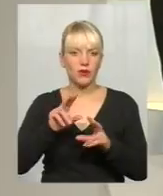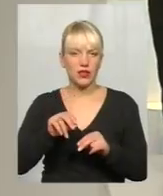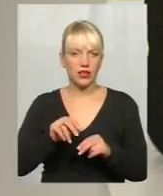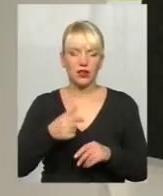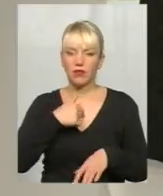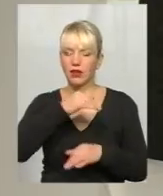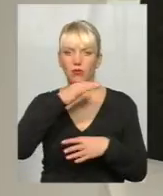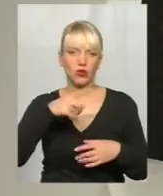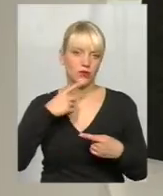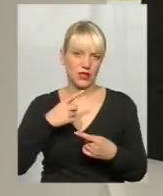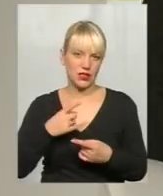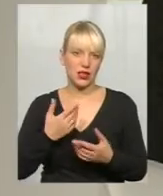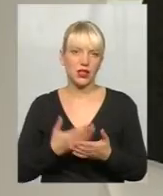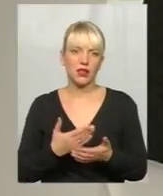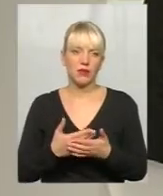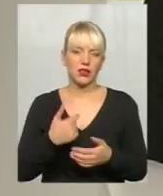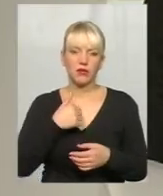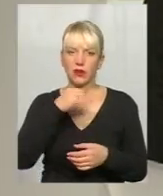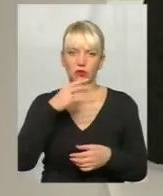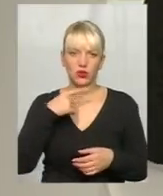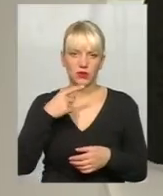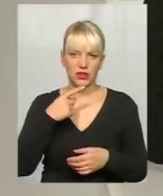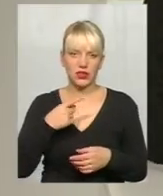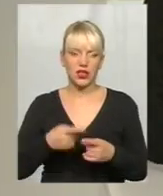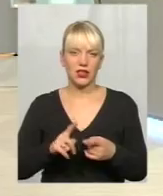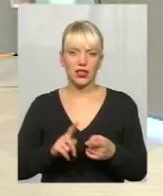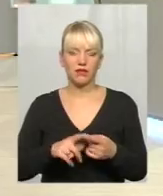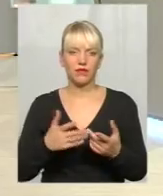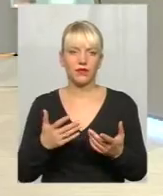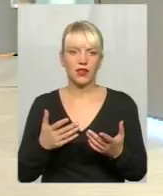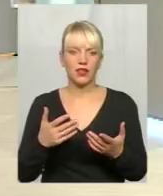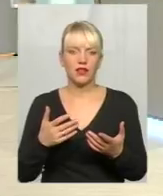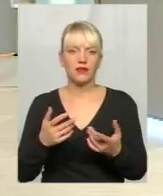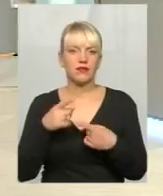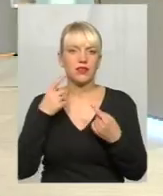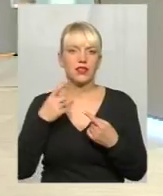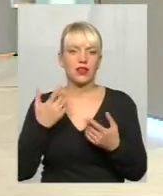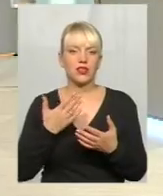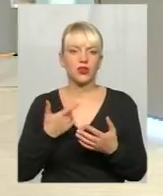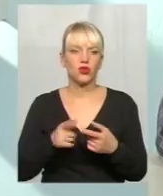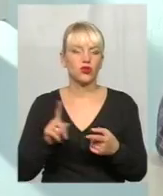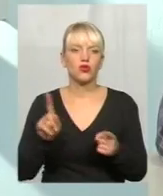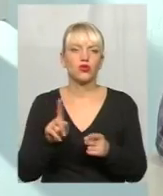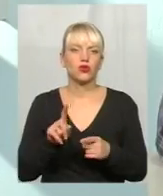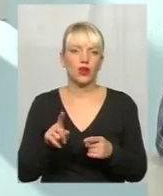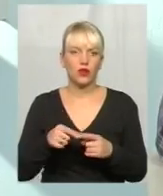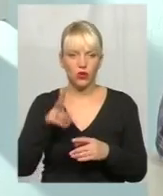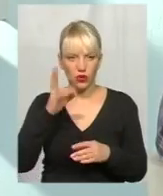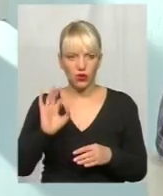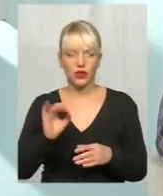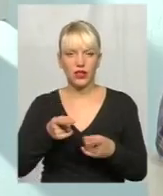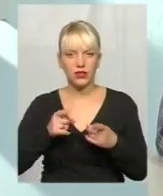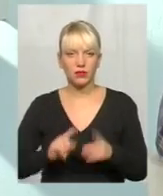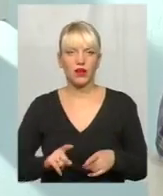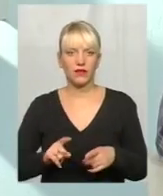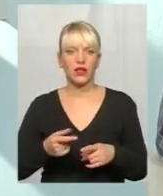можемо казати, просто як наведений приклад, ми не можемо зараз з нього розкрутити якусь тенденцію. Але насправді те,